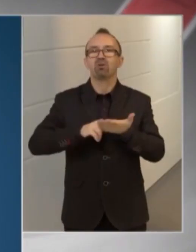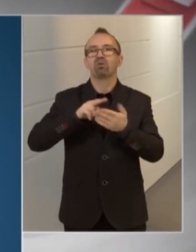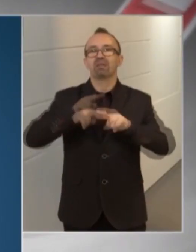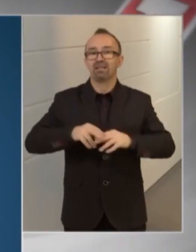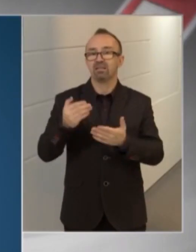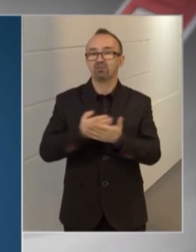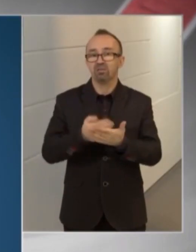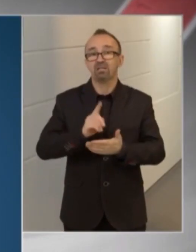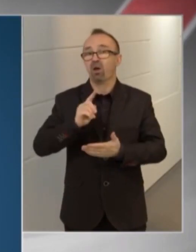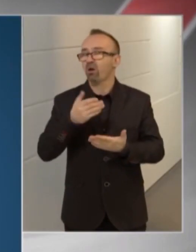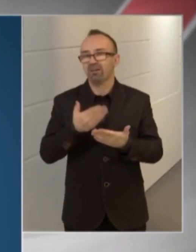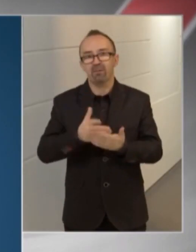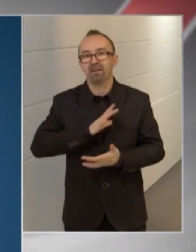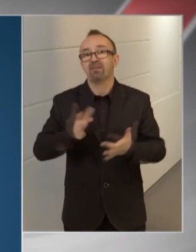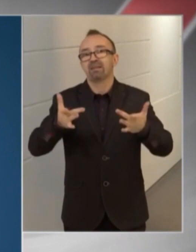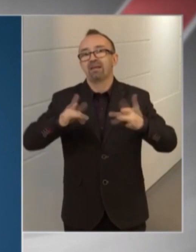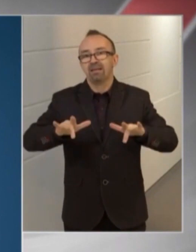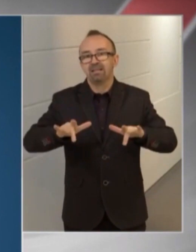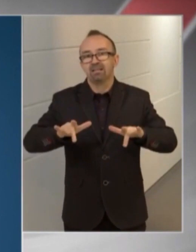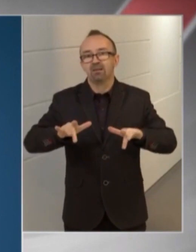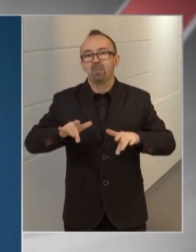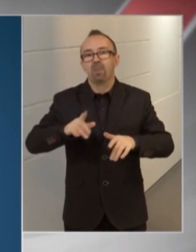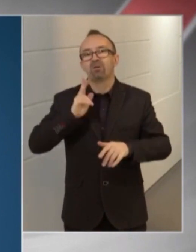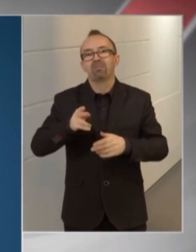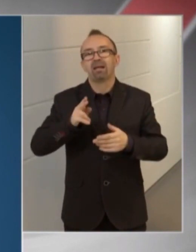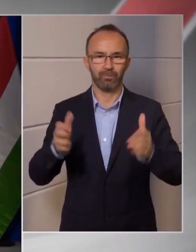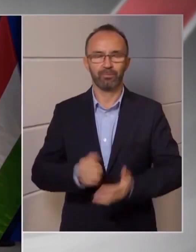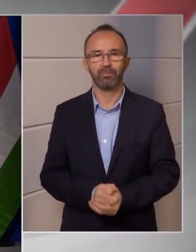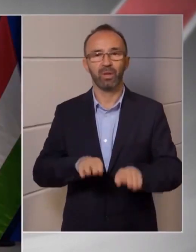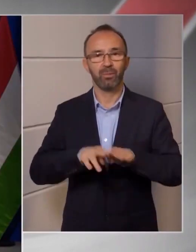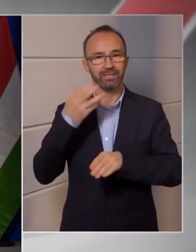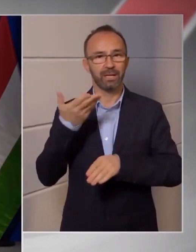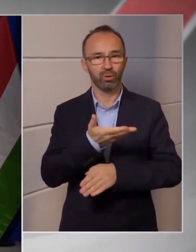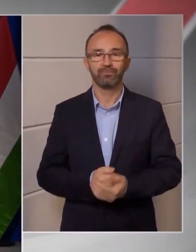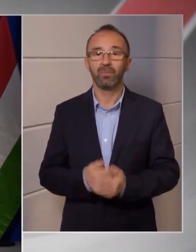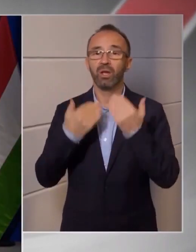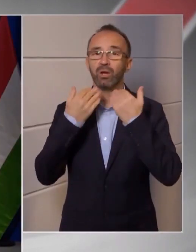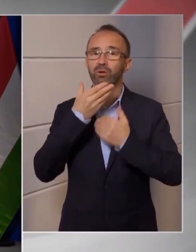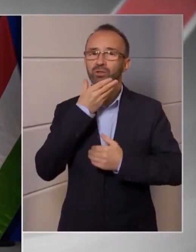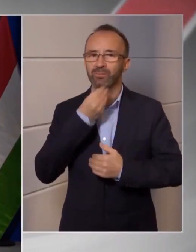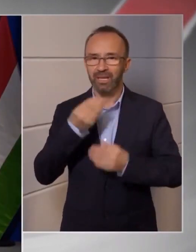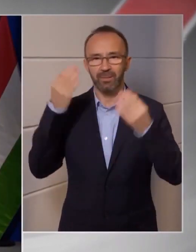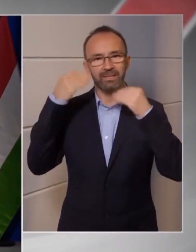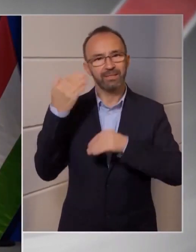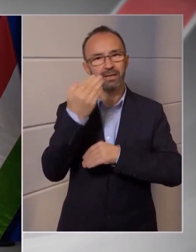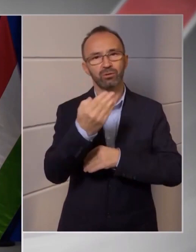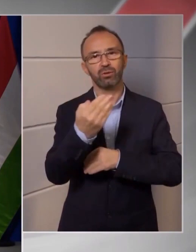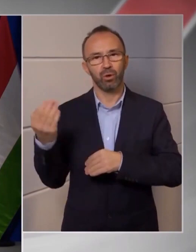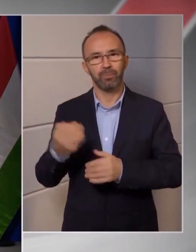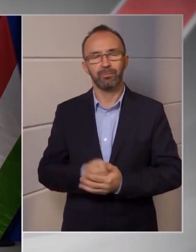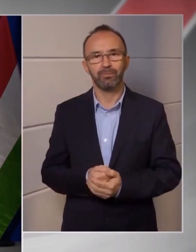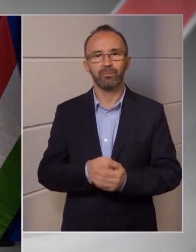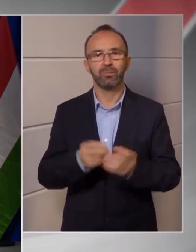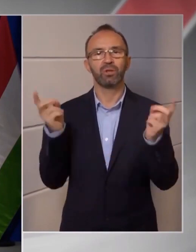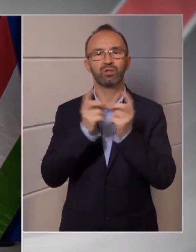újságírói kérdések előtt beszélt az uniós pénzekről, az ukrán gabonáról, a külső határvédelem fontosságáról is, valamint